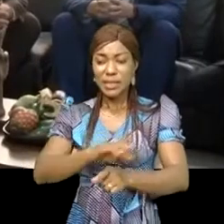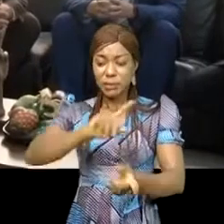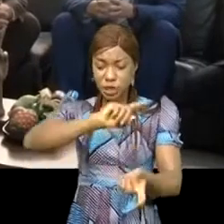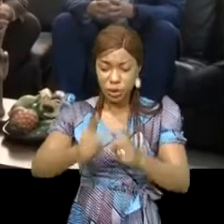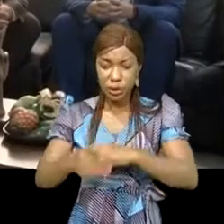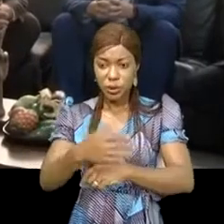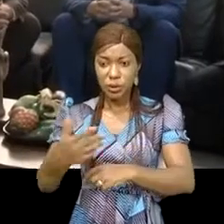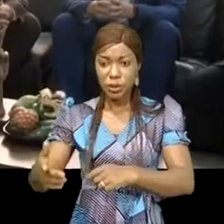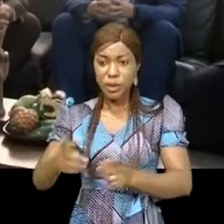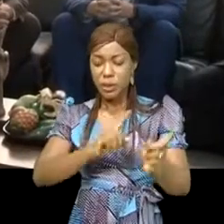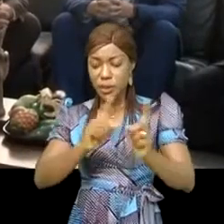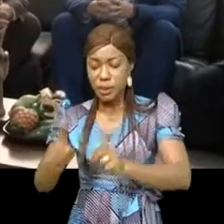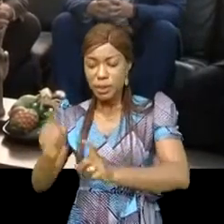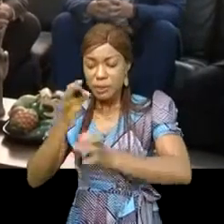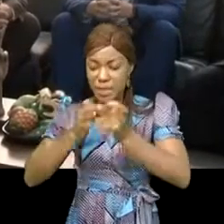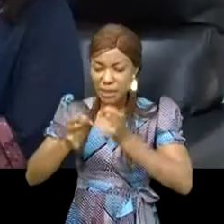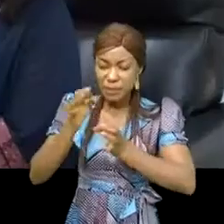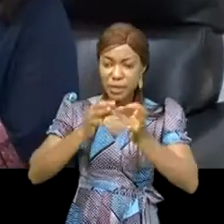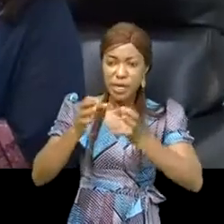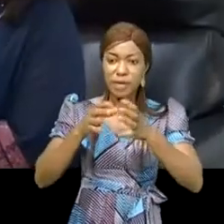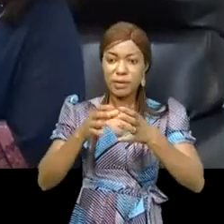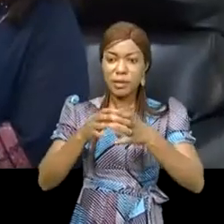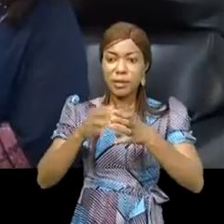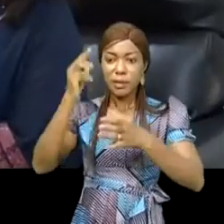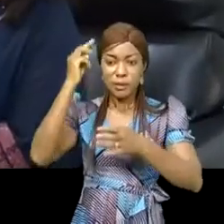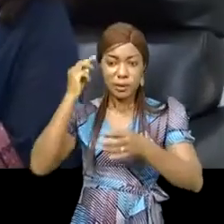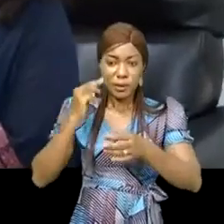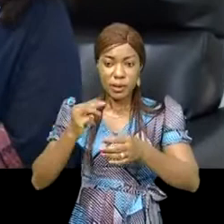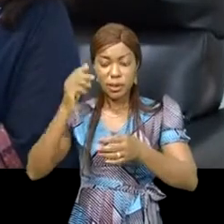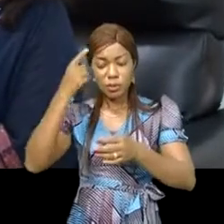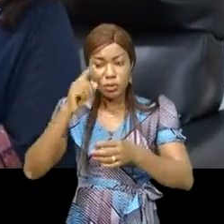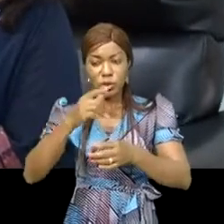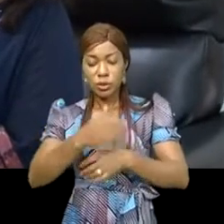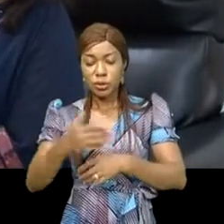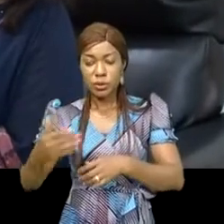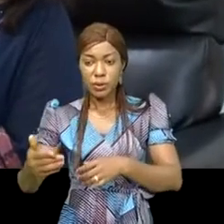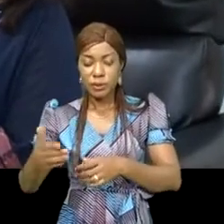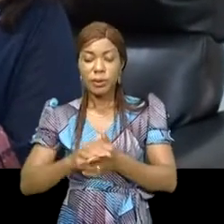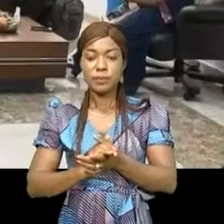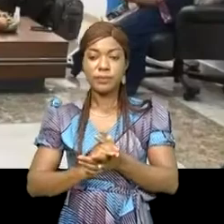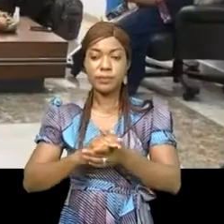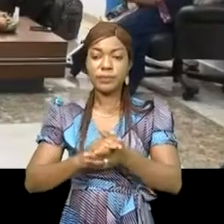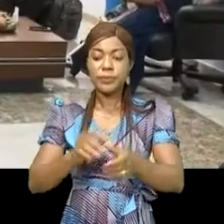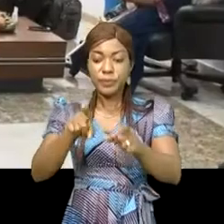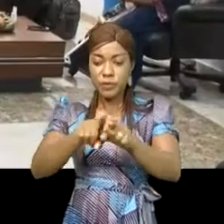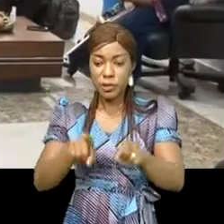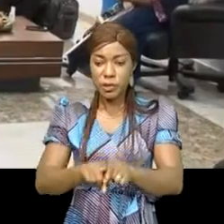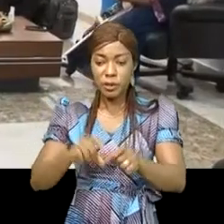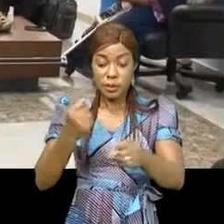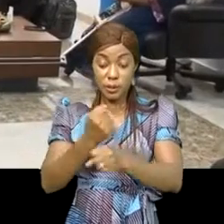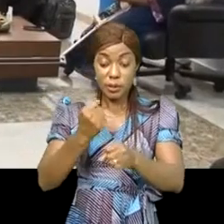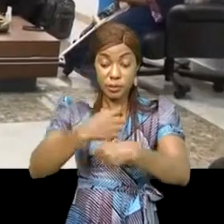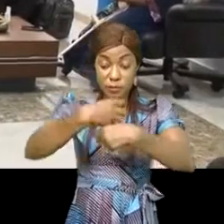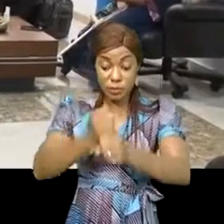délégation est venue rassurer la ministre du quota réservé aux personnes qui vivent avec handicap dans les emplois qui seront créés dans les